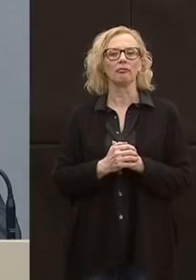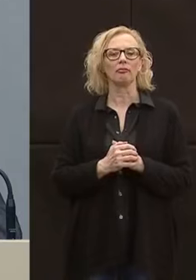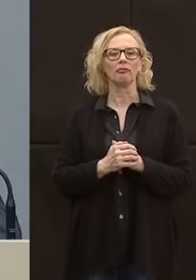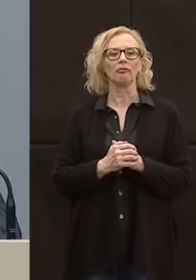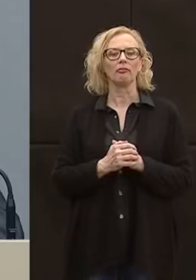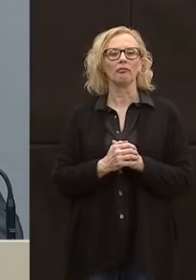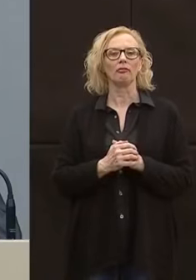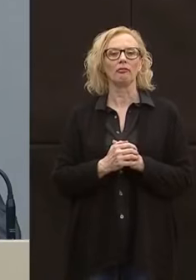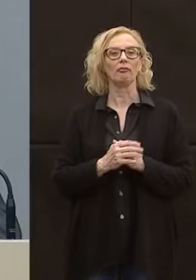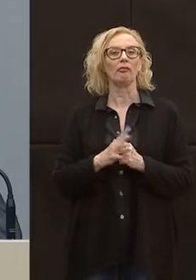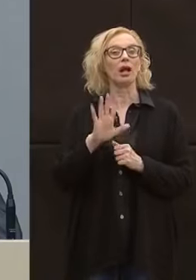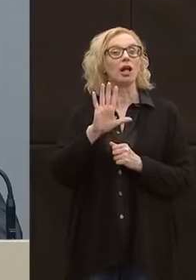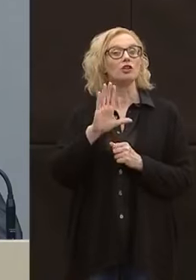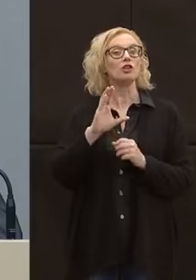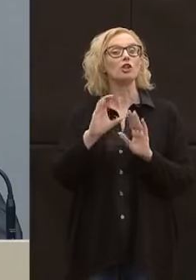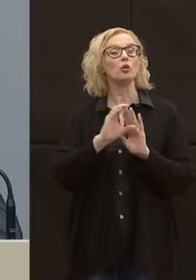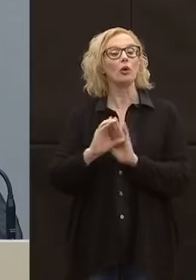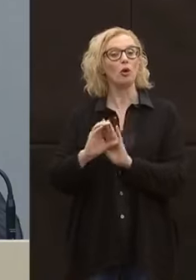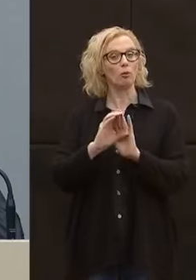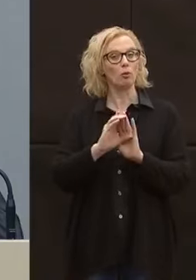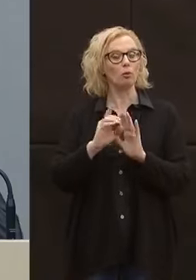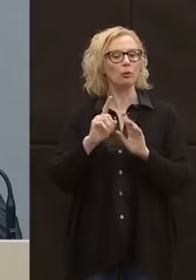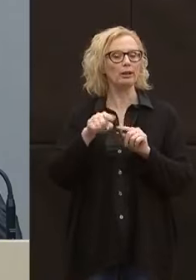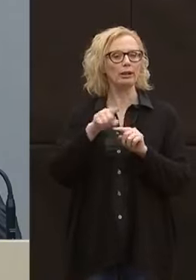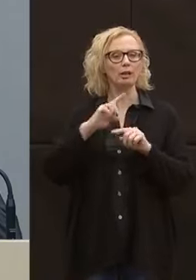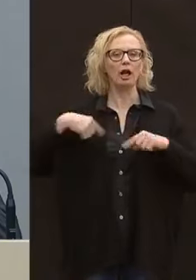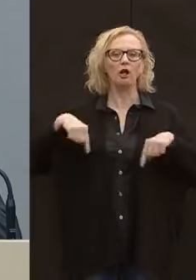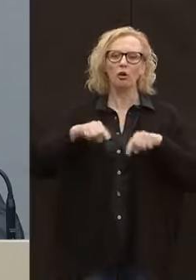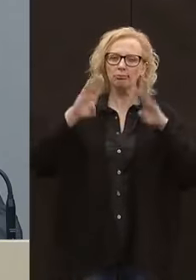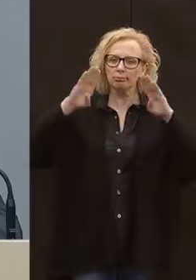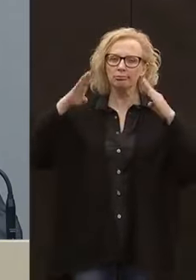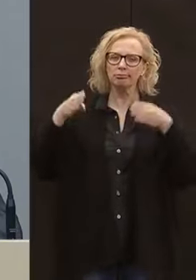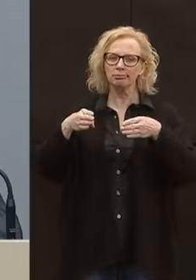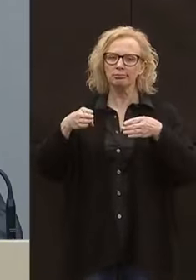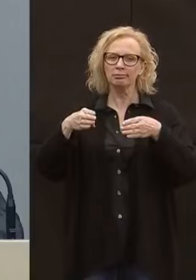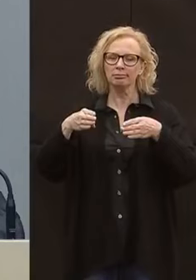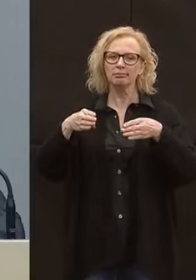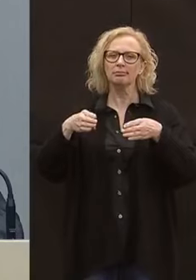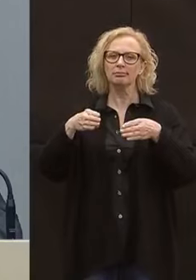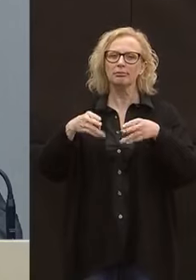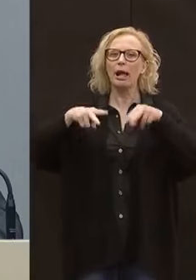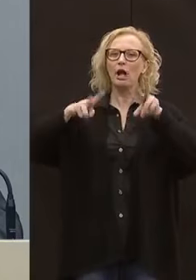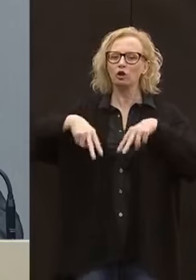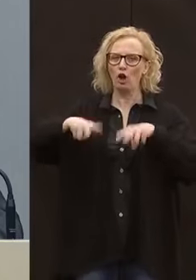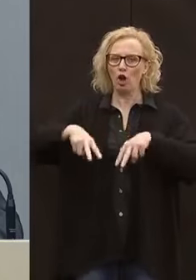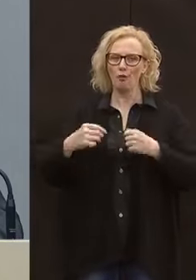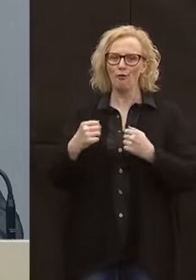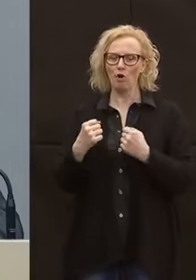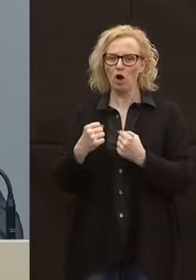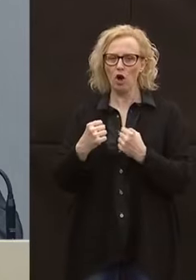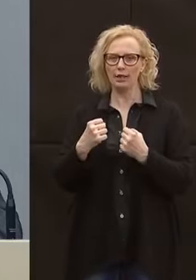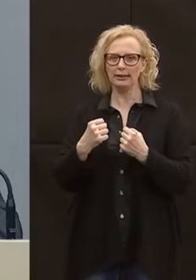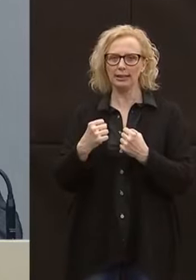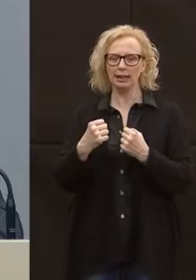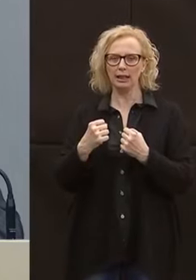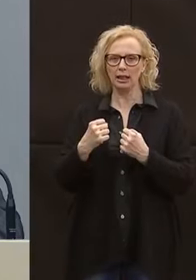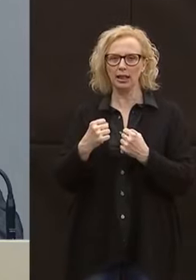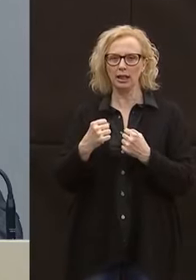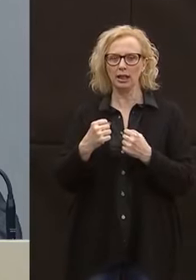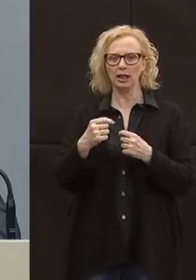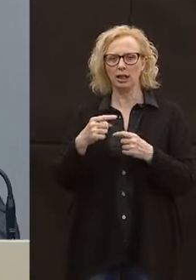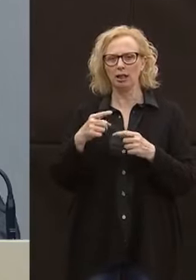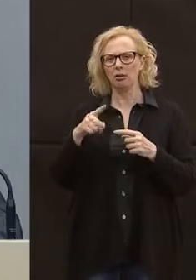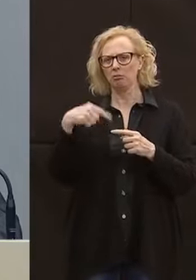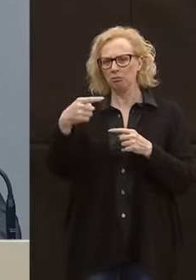Nei cinque comuni interessati dove abbiamo fatto un'azione forte di controllo, quelli dove si